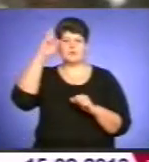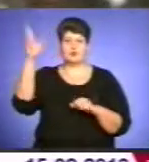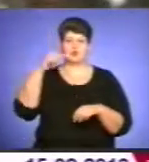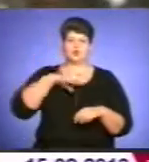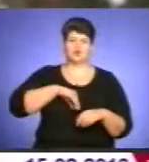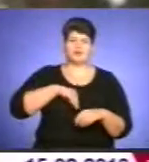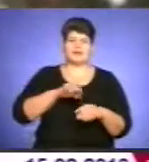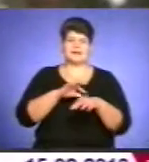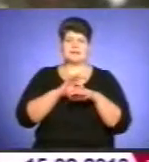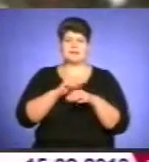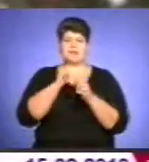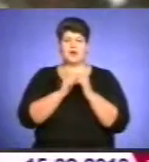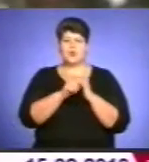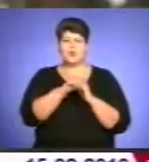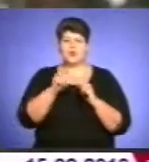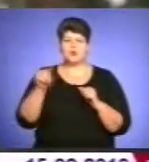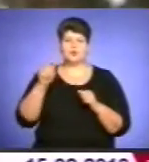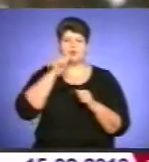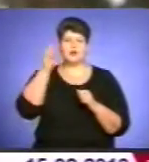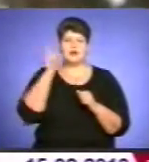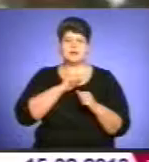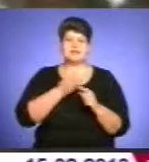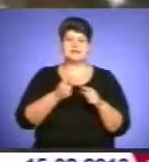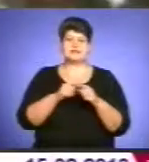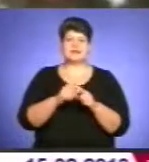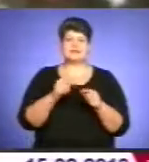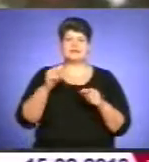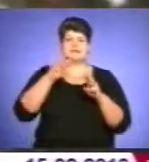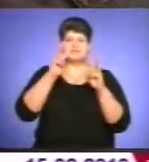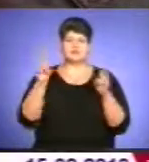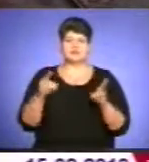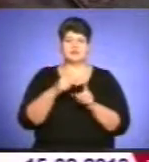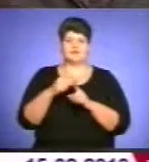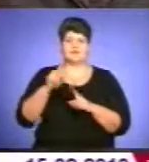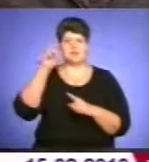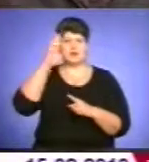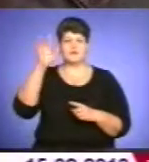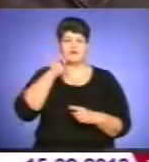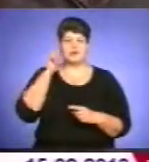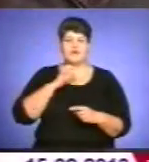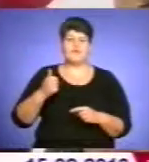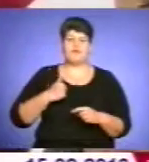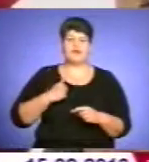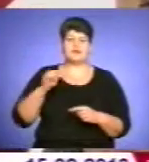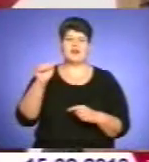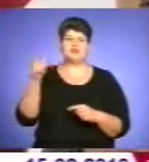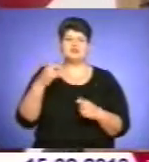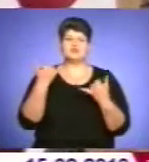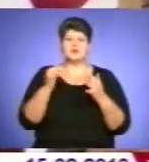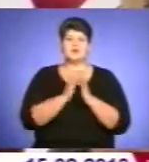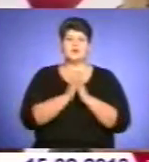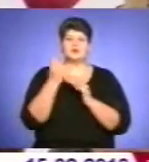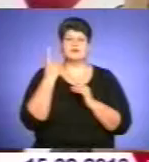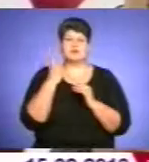українця, для кожного учасника бойових дій – це є святі слова. Слава Україні! Воїни Афганістану нині просять одне – щоб